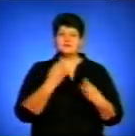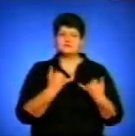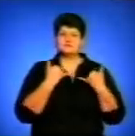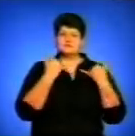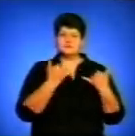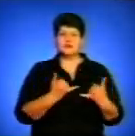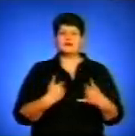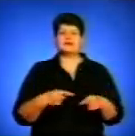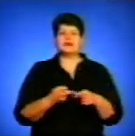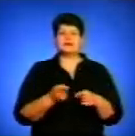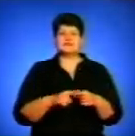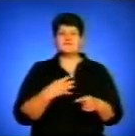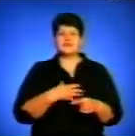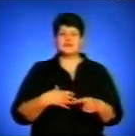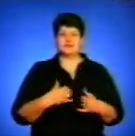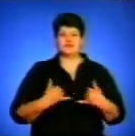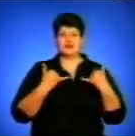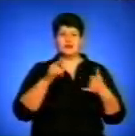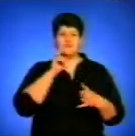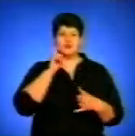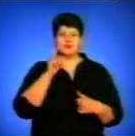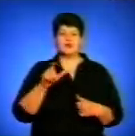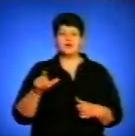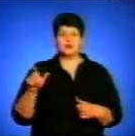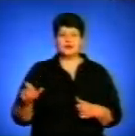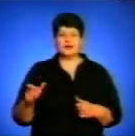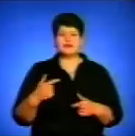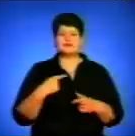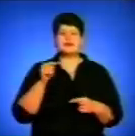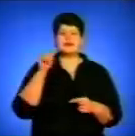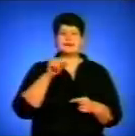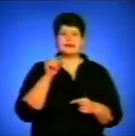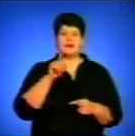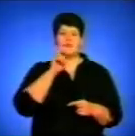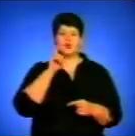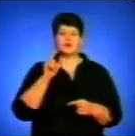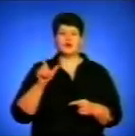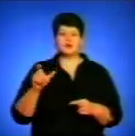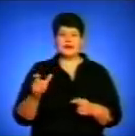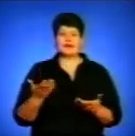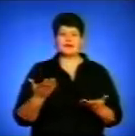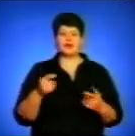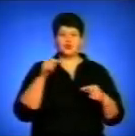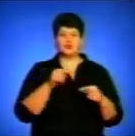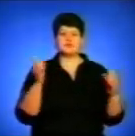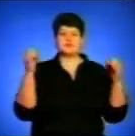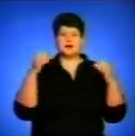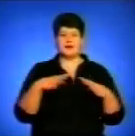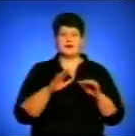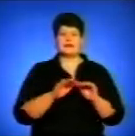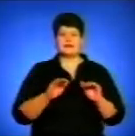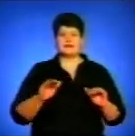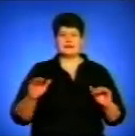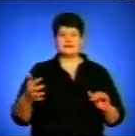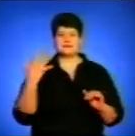дуже важливо для утвердження молодої людини. Я думаю, що серед тих молодих людей, а тут у нас зібралися і учні від 5